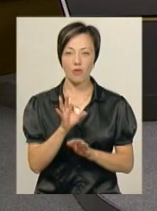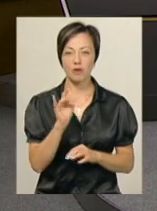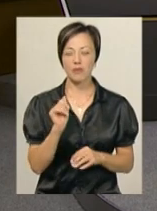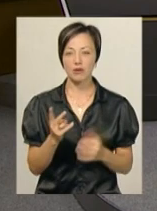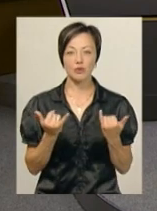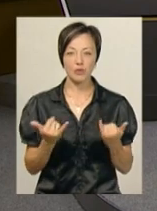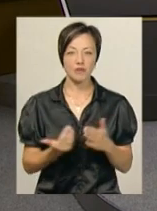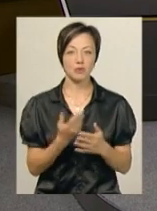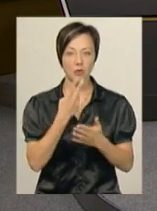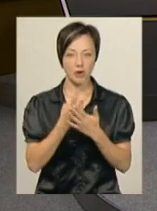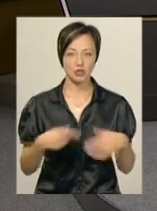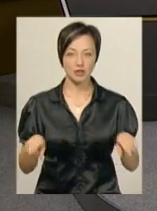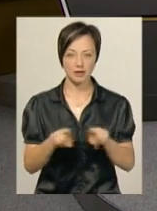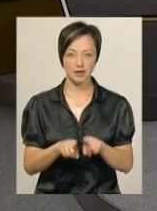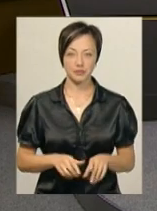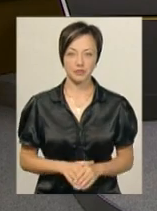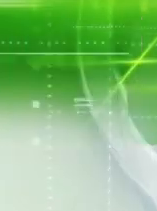Сьогодні у випуску ви побачите.